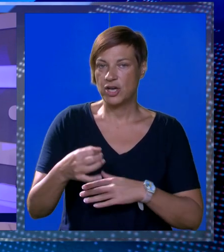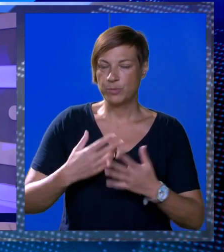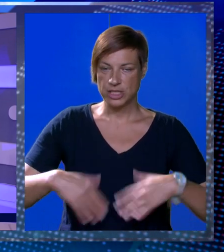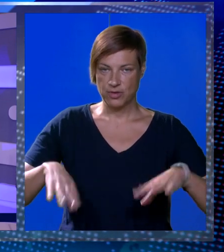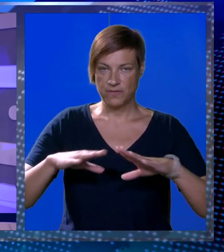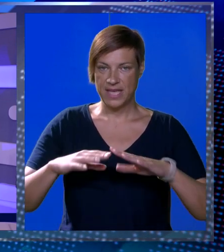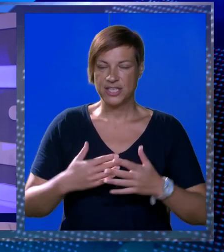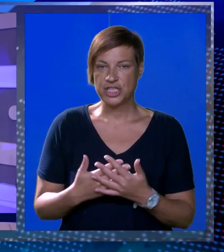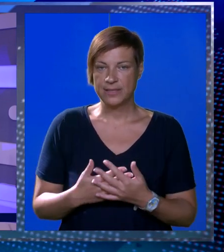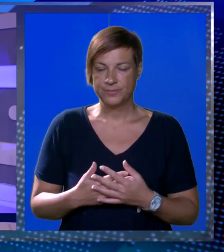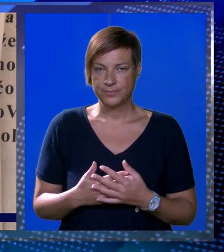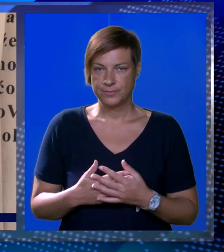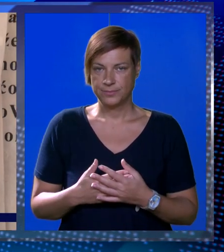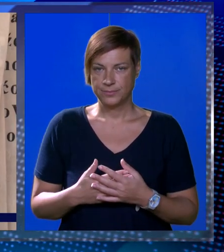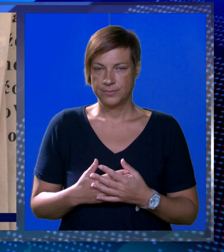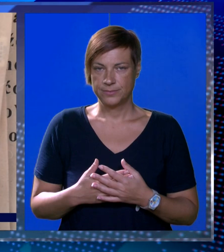općinskog vijeća.